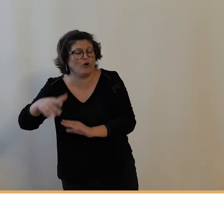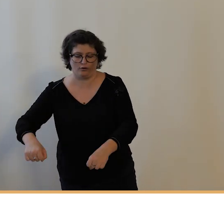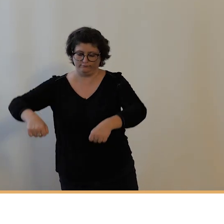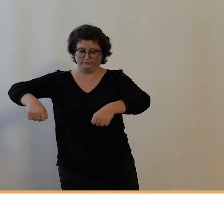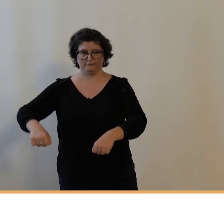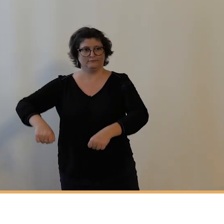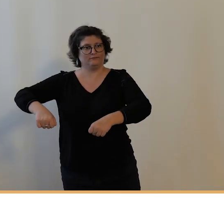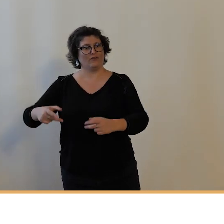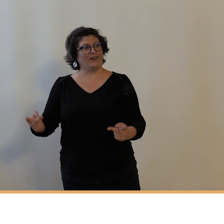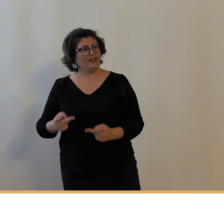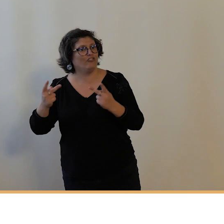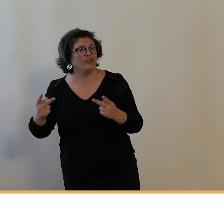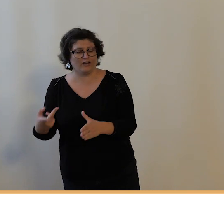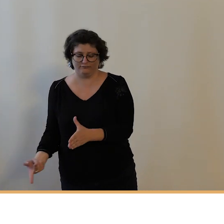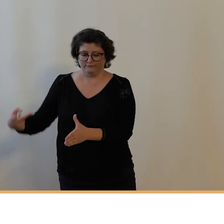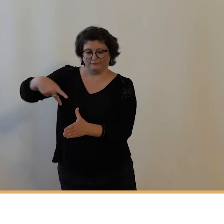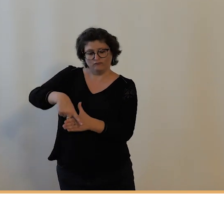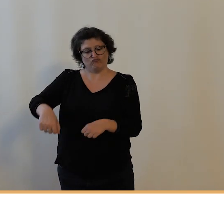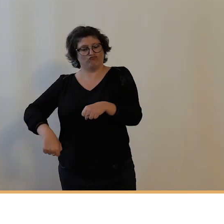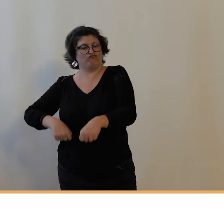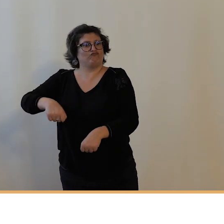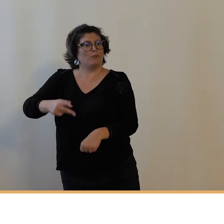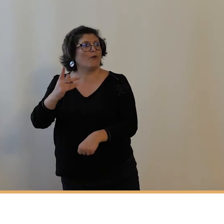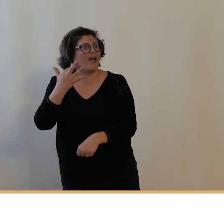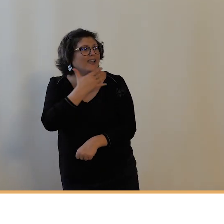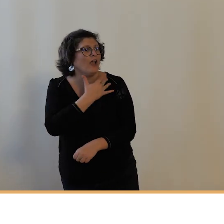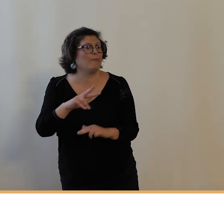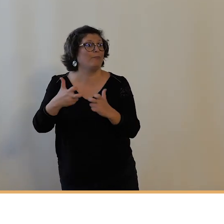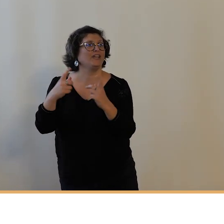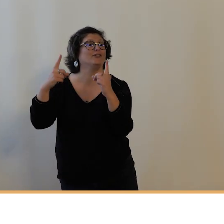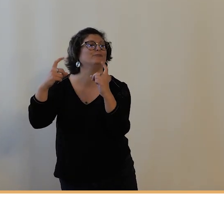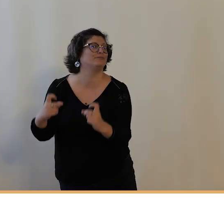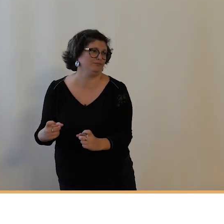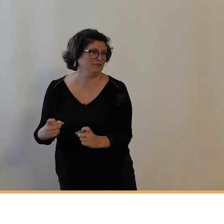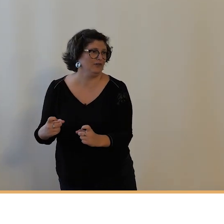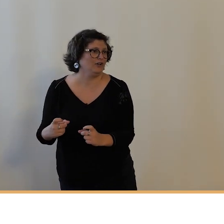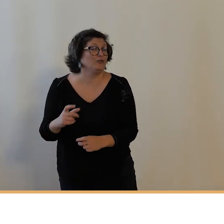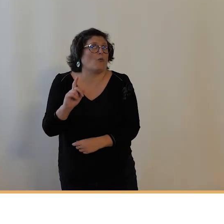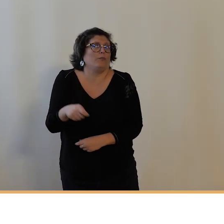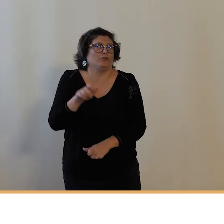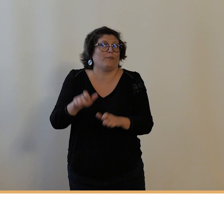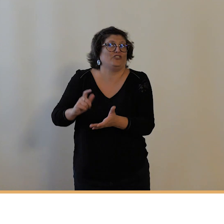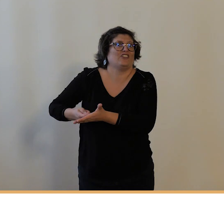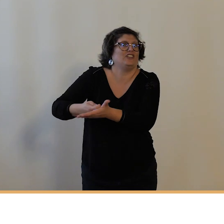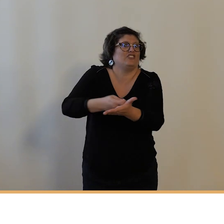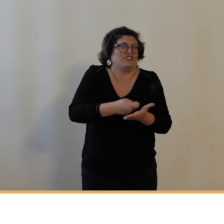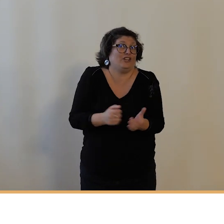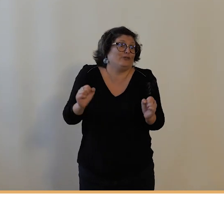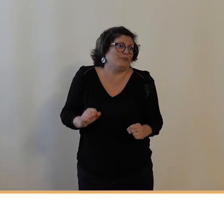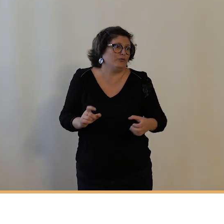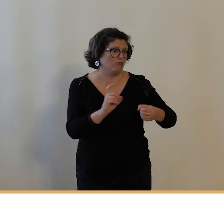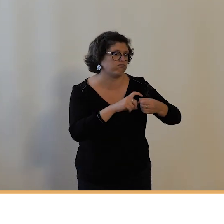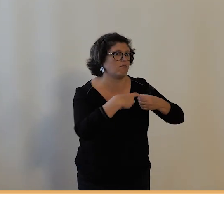légères et surtout moins coûteuses. Alors, évidemment, ça se voit très rapidement l